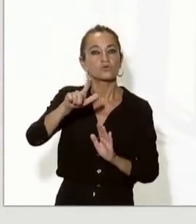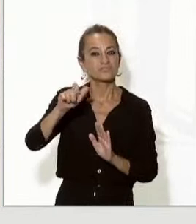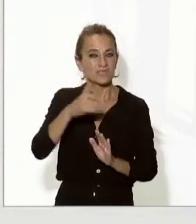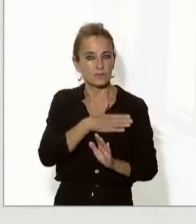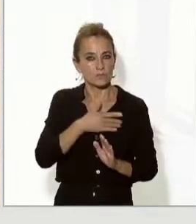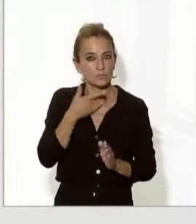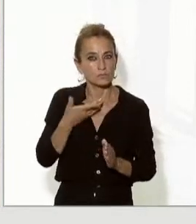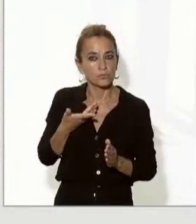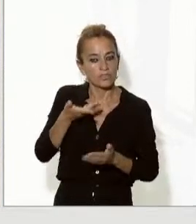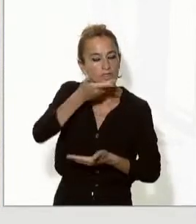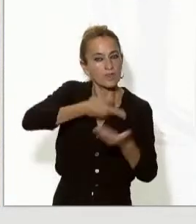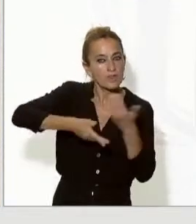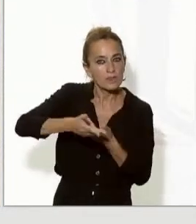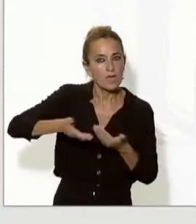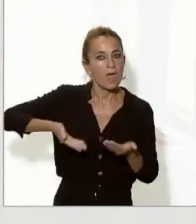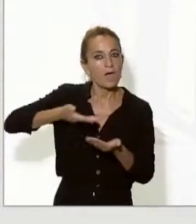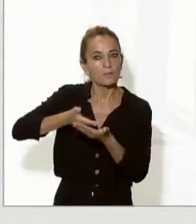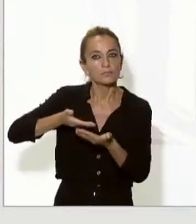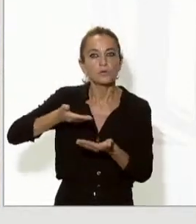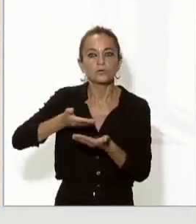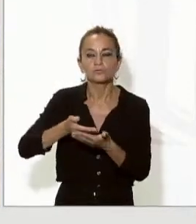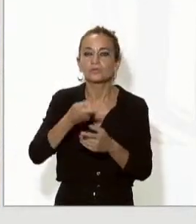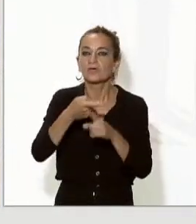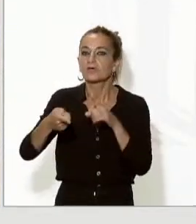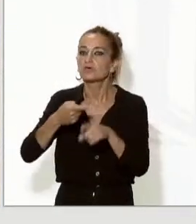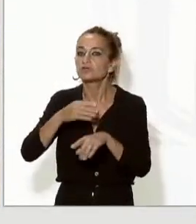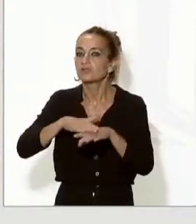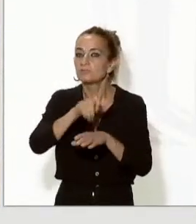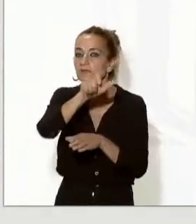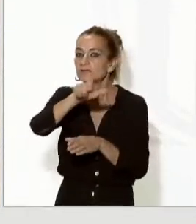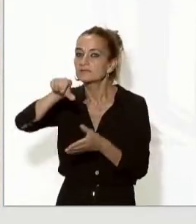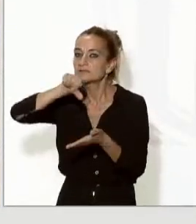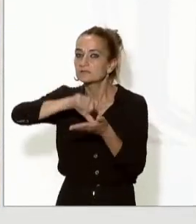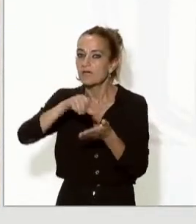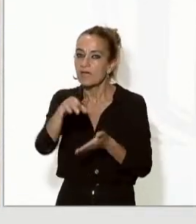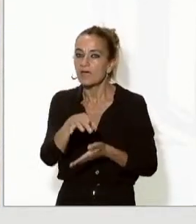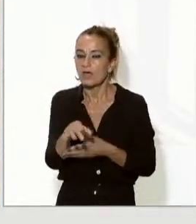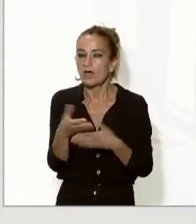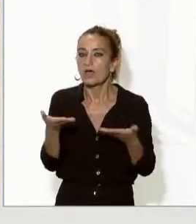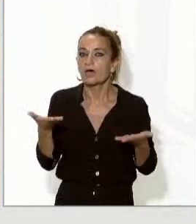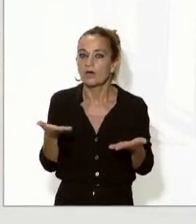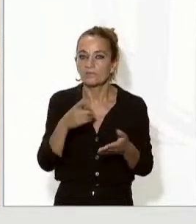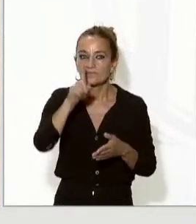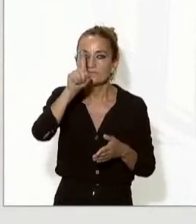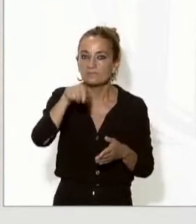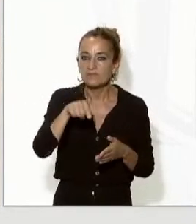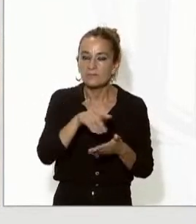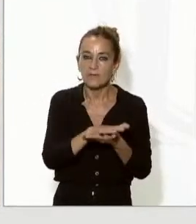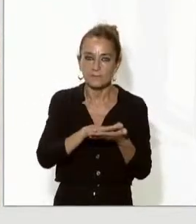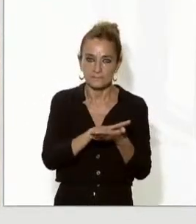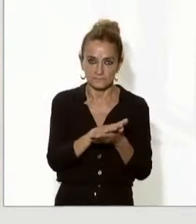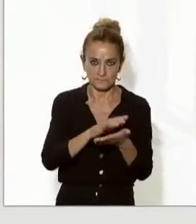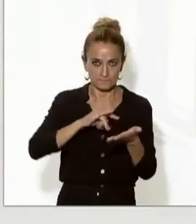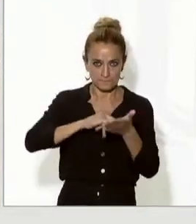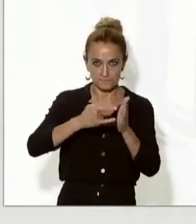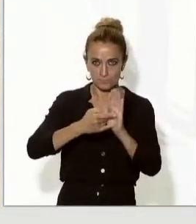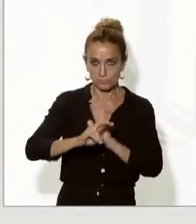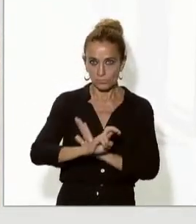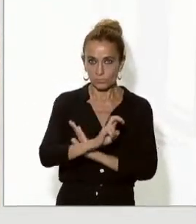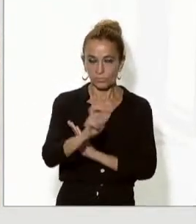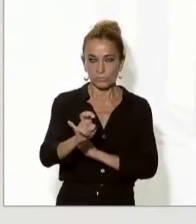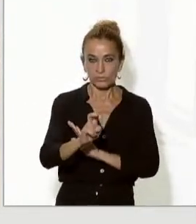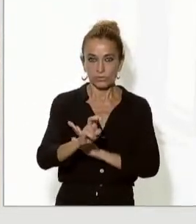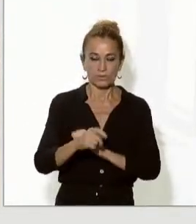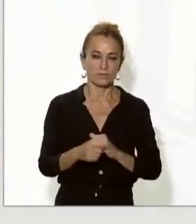als ciutadans i a les ciutadanes d'Andorra i paral·lelament tenim un altre projecte que és engrescador que és interessant que està perfectament alineat amb els objectius